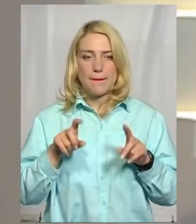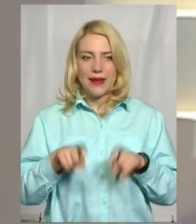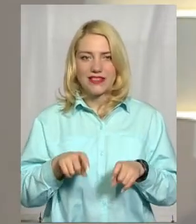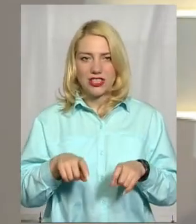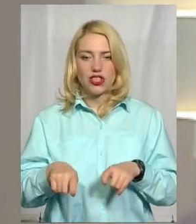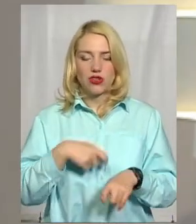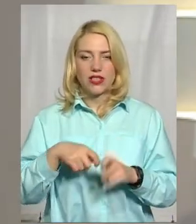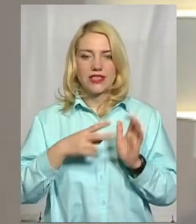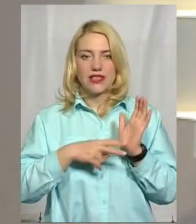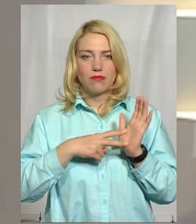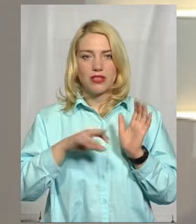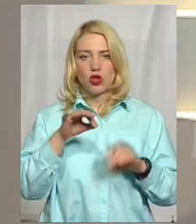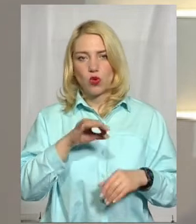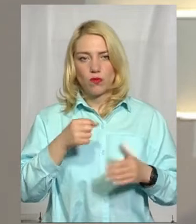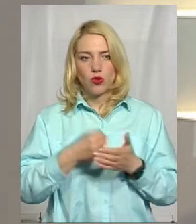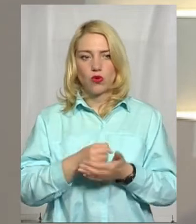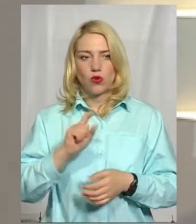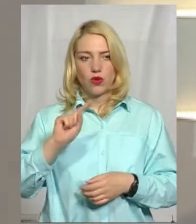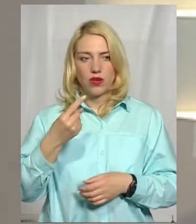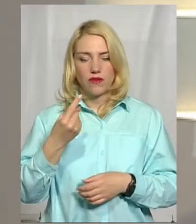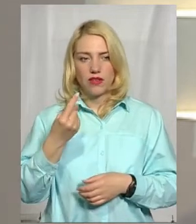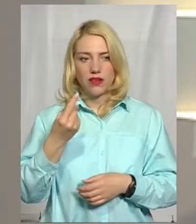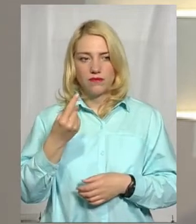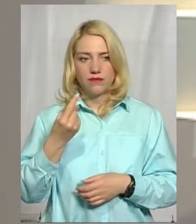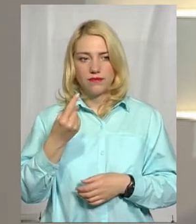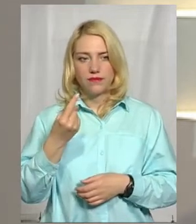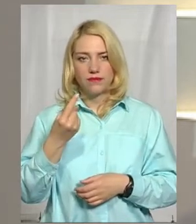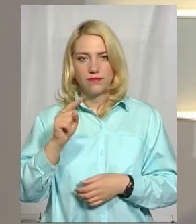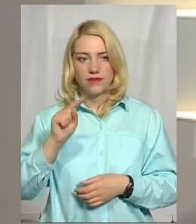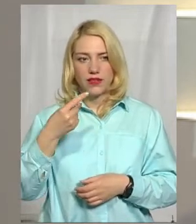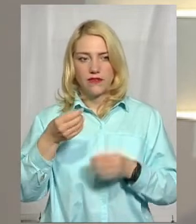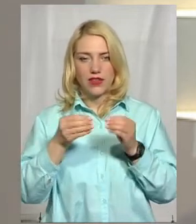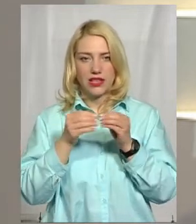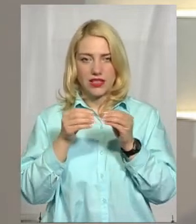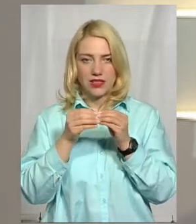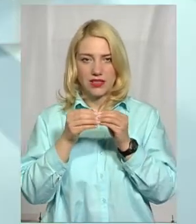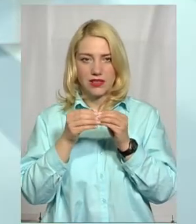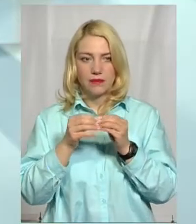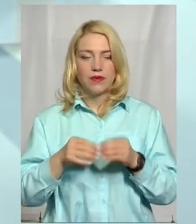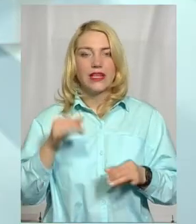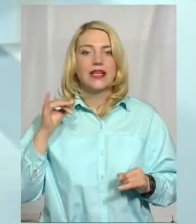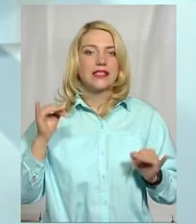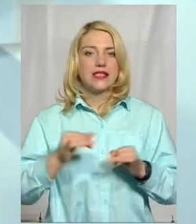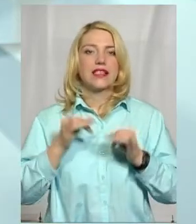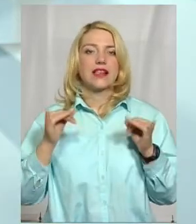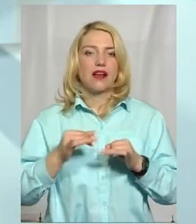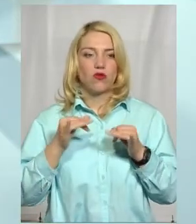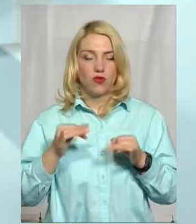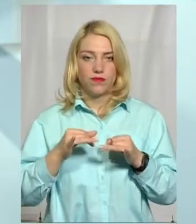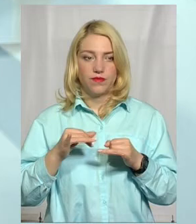копійок до гривні 10. Цікаво,